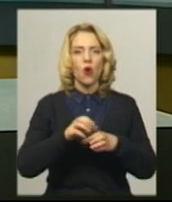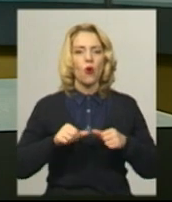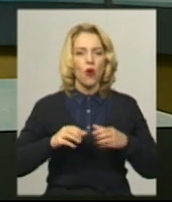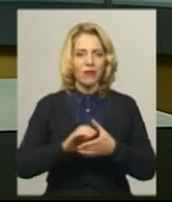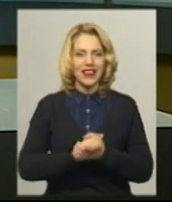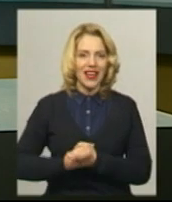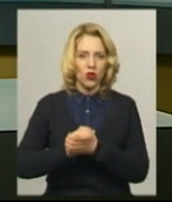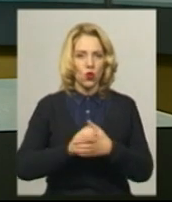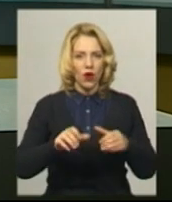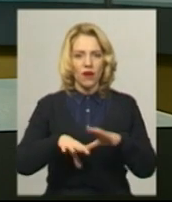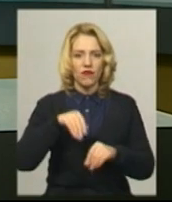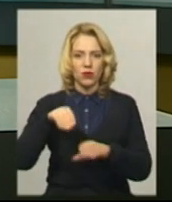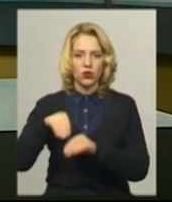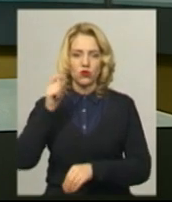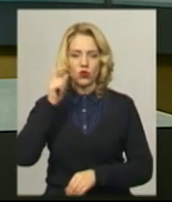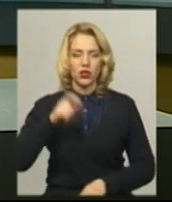України Юрій Ануфрієв.